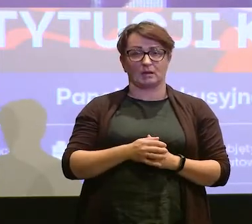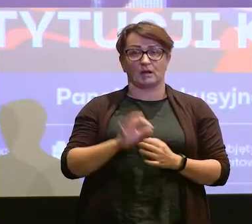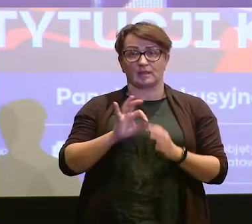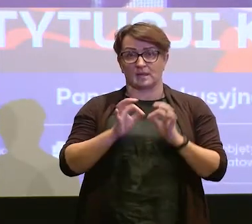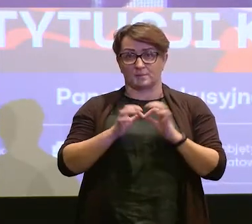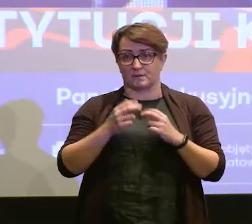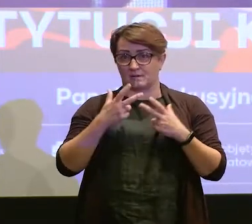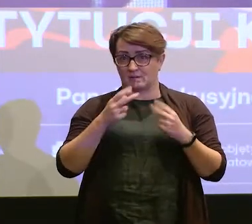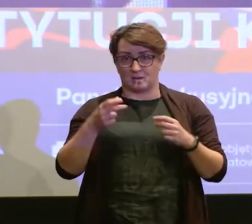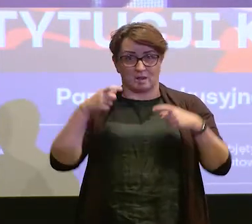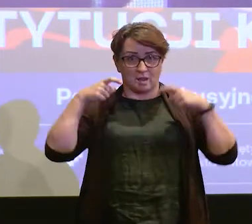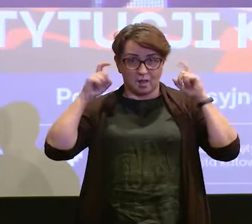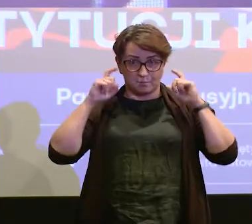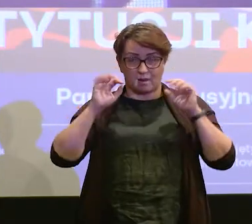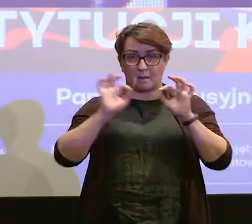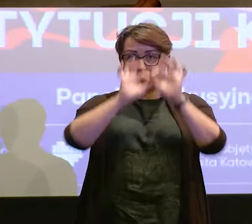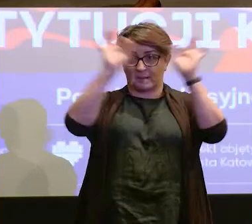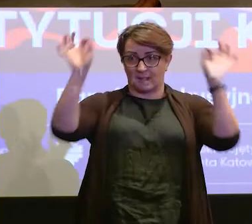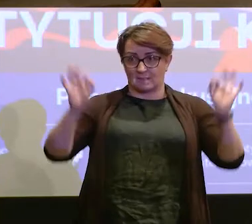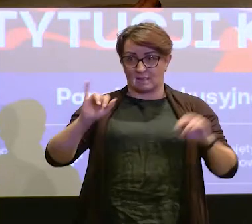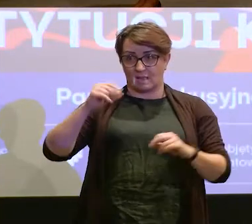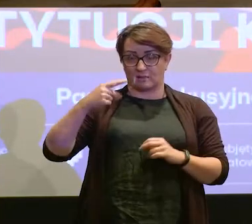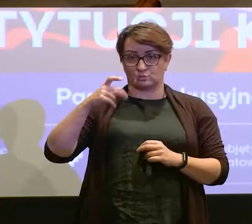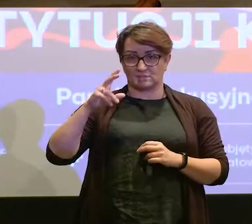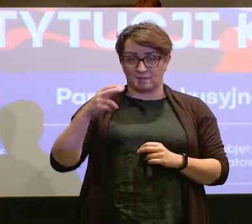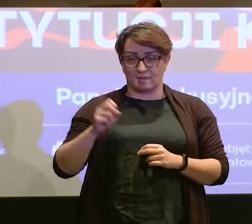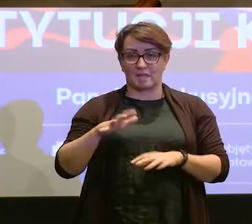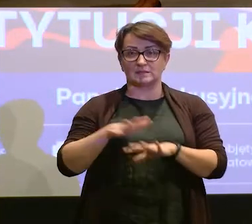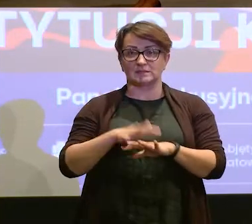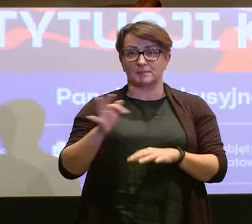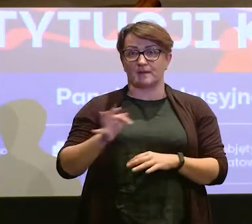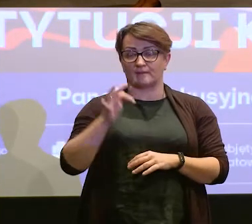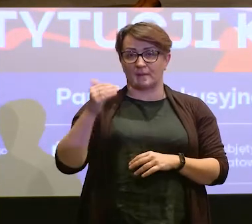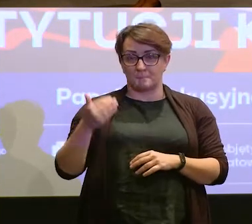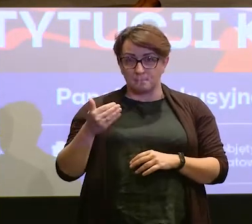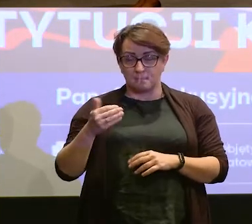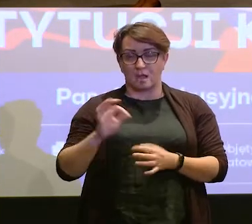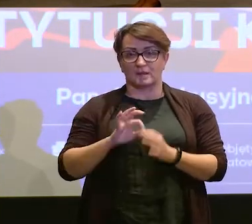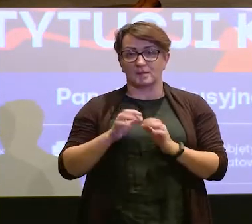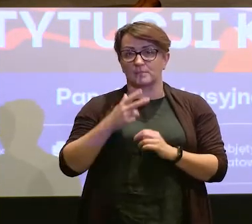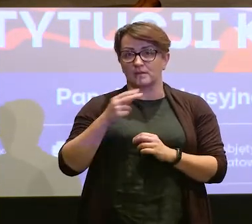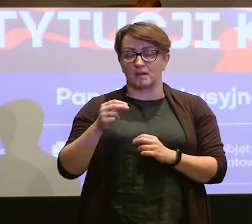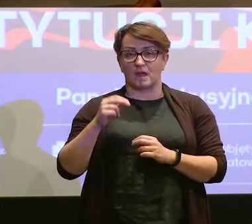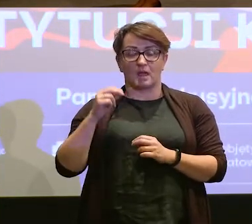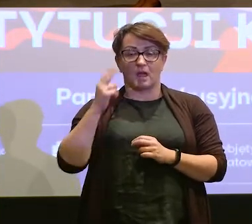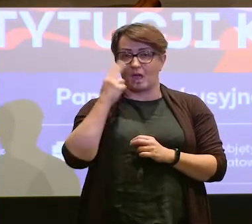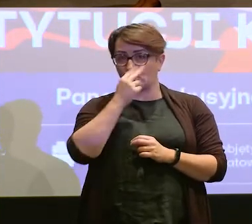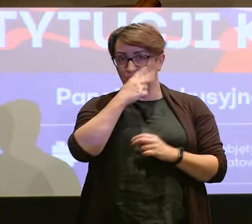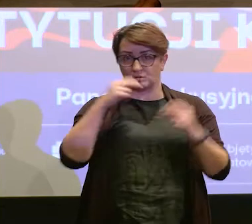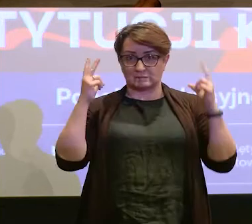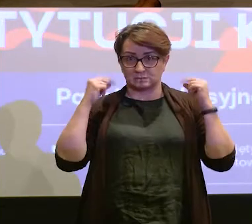słuchowe, gdyby nie pętle indukcyjne, gdyby nie system FM, gdyby nie audiodeskrypcja.